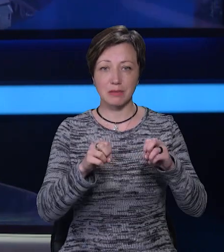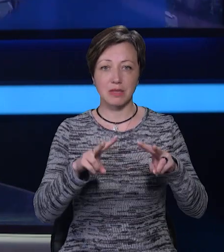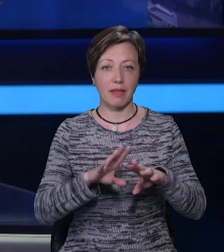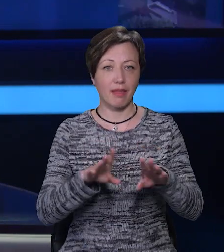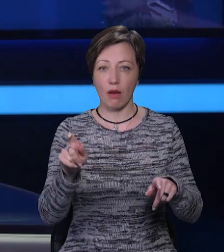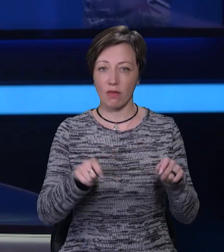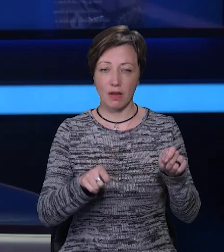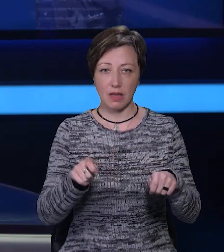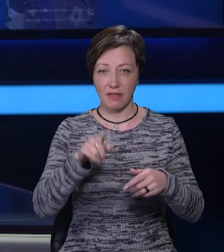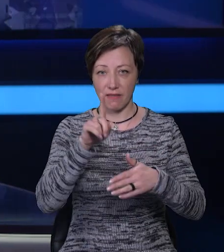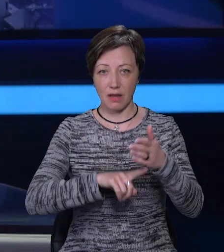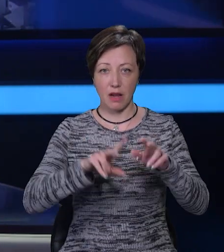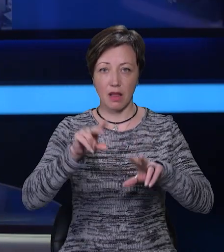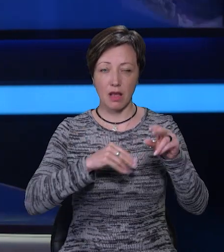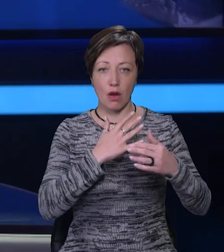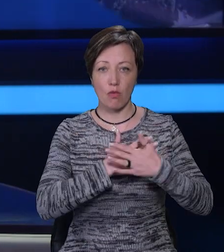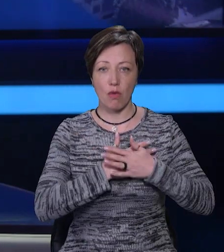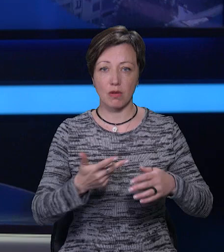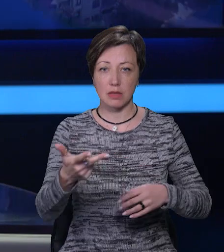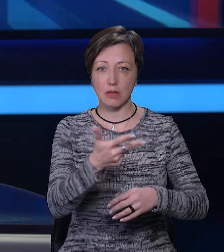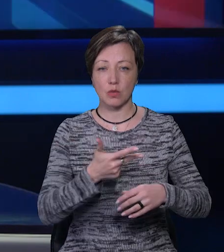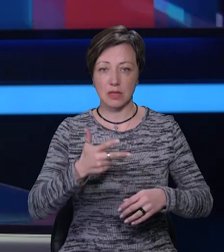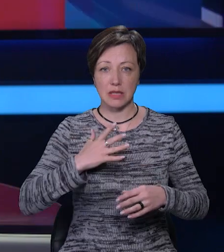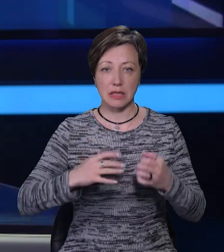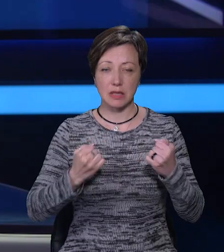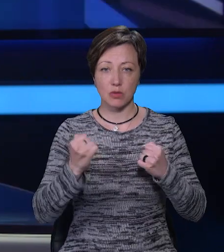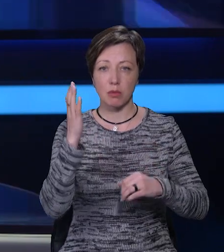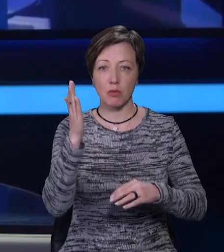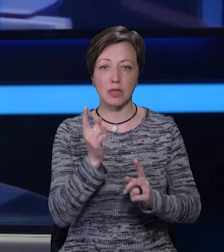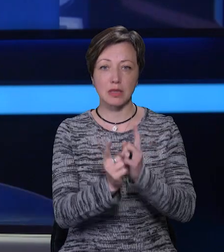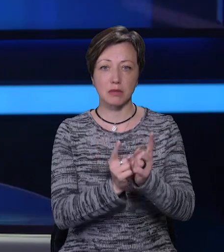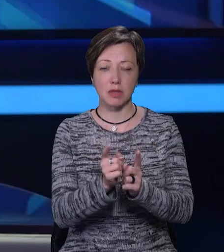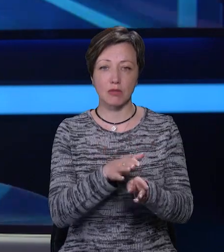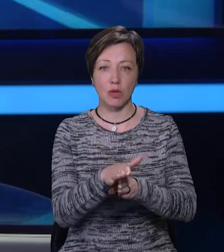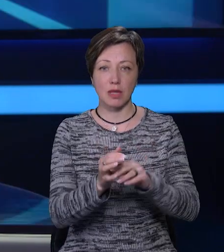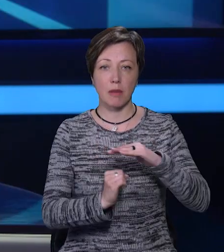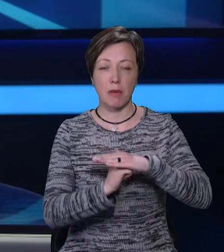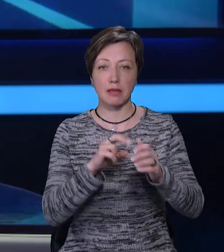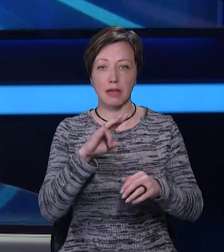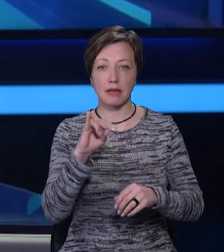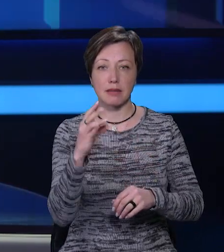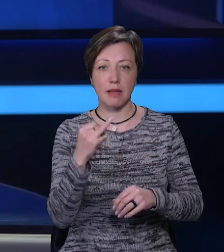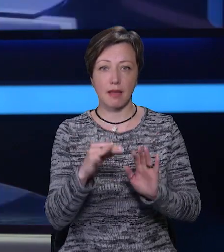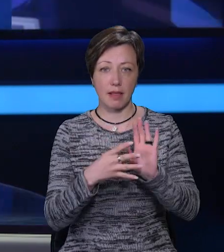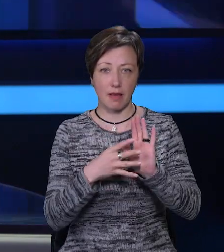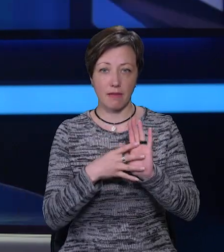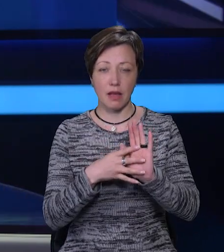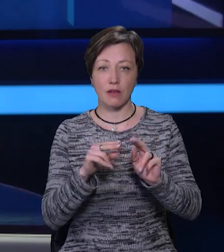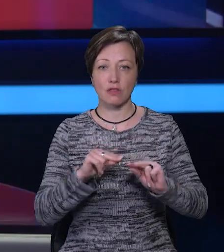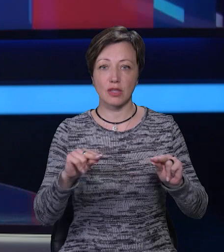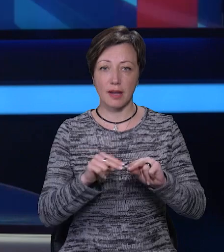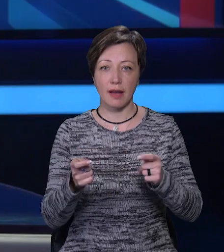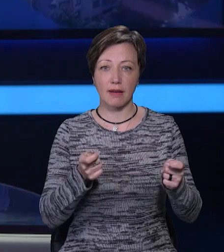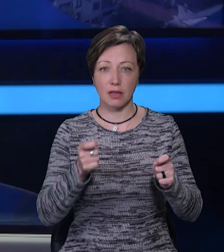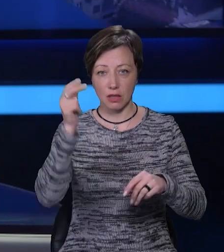неконференція «Віра, Надія, Любов» – трикутник стійкості задля майбутніх змін відбулася на базі ліцею номер 9. Вчителі і